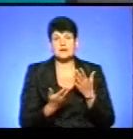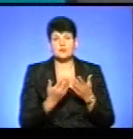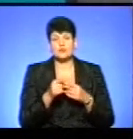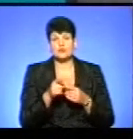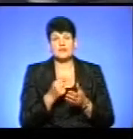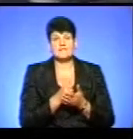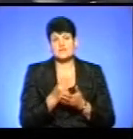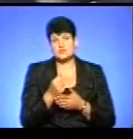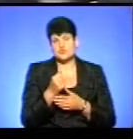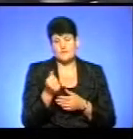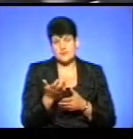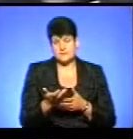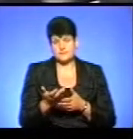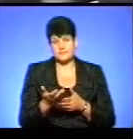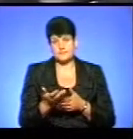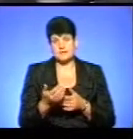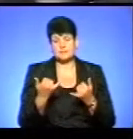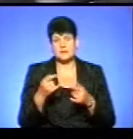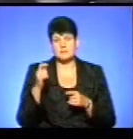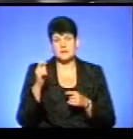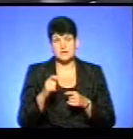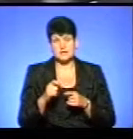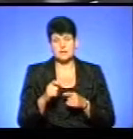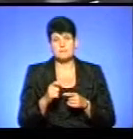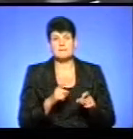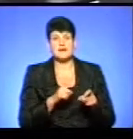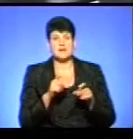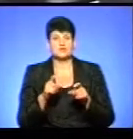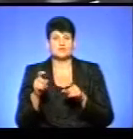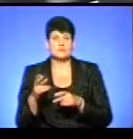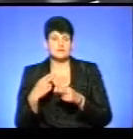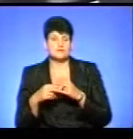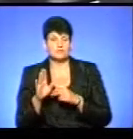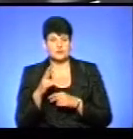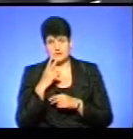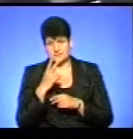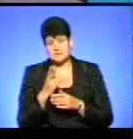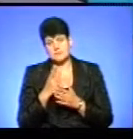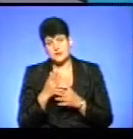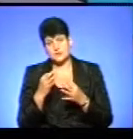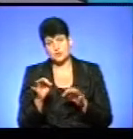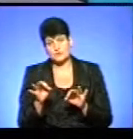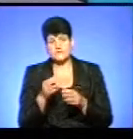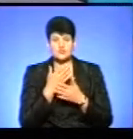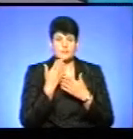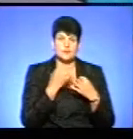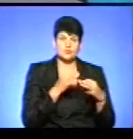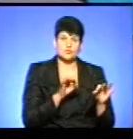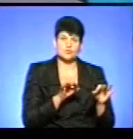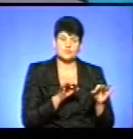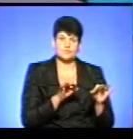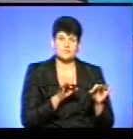висували. Тобто, тепер приїде пересувний цирк, ви будете дивитися, має він дозвіл Міністерства культури, чи не має він дозволу. Тобто,